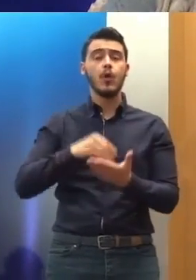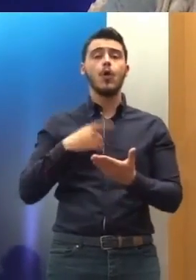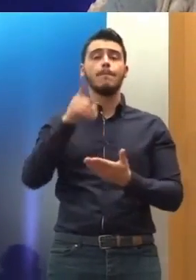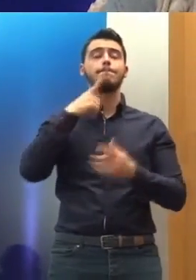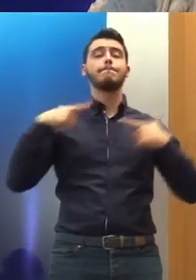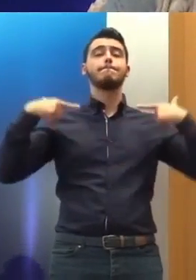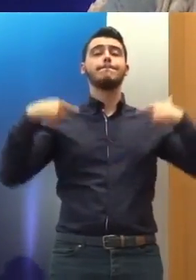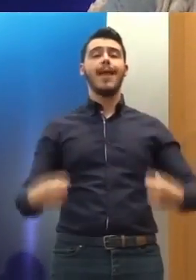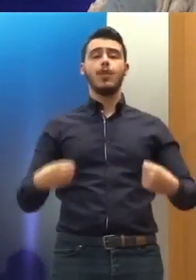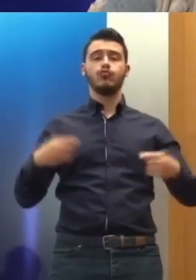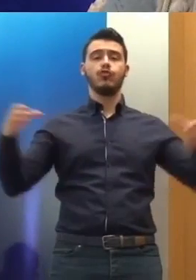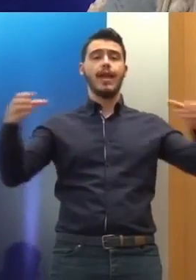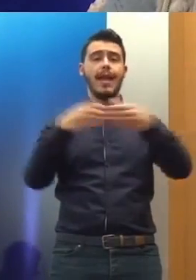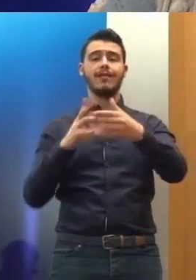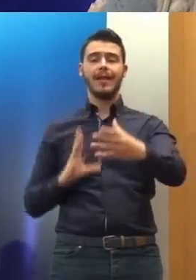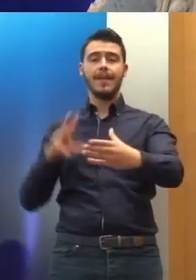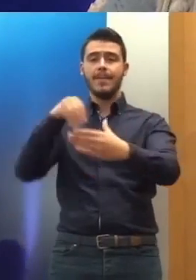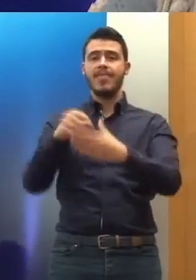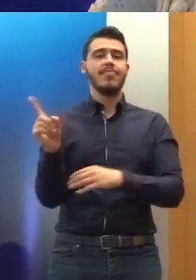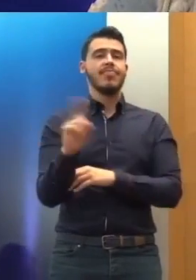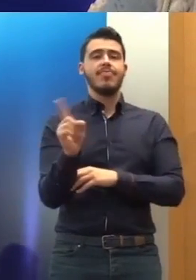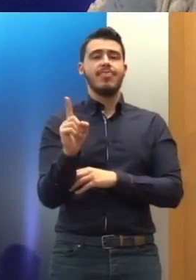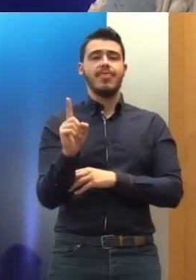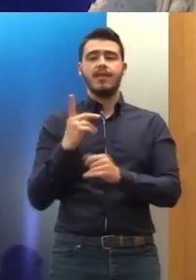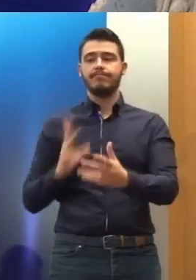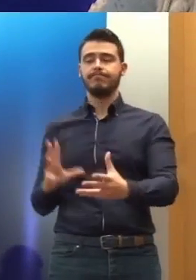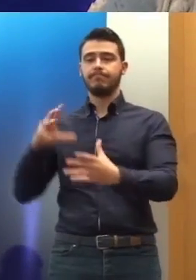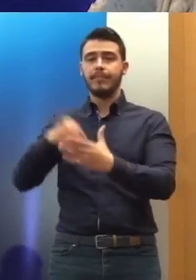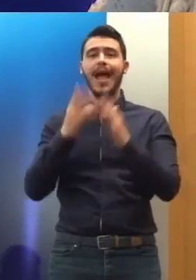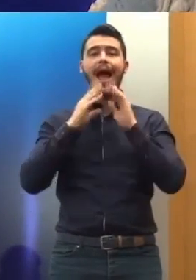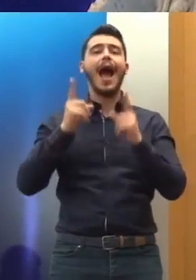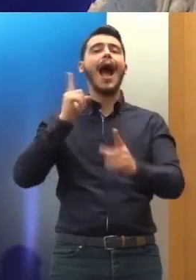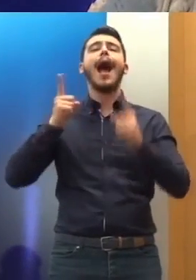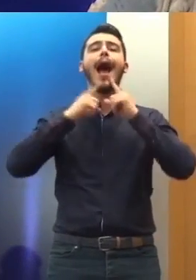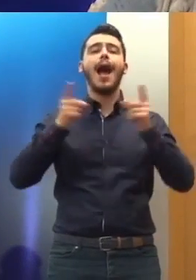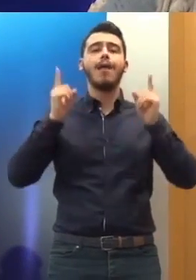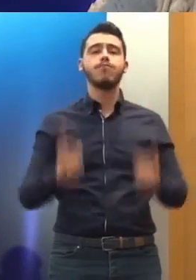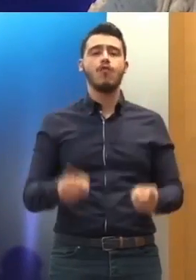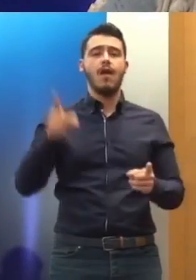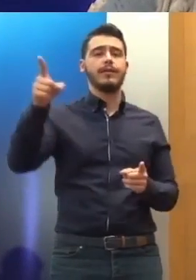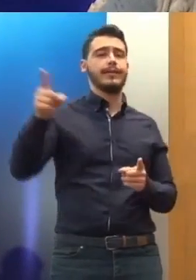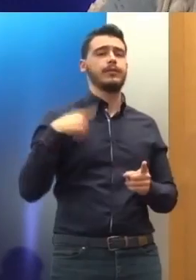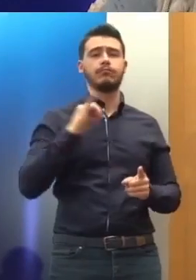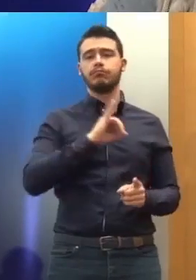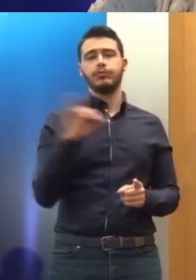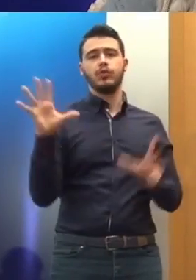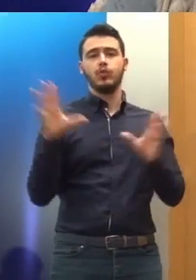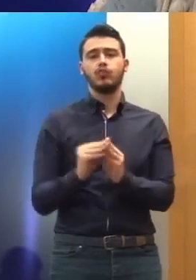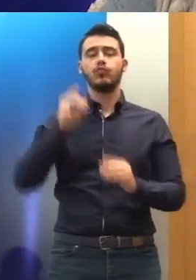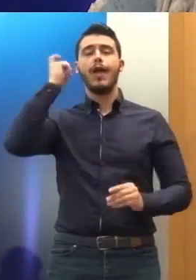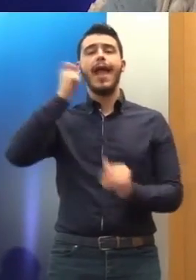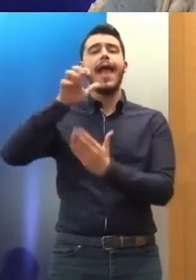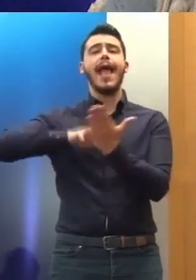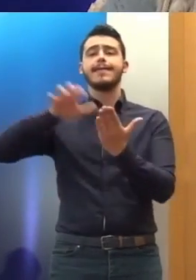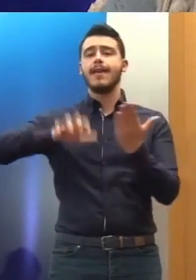σε επισκέψεις ή κατά τη διάρκεια της λήψης απόφασης σχετικά με την έκθεση της Επιτροπής κατόπιν